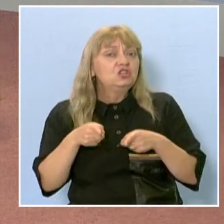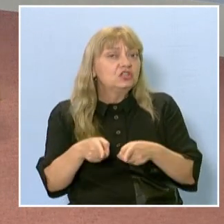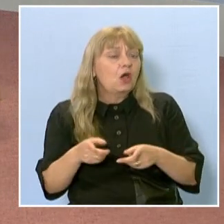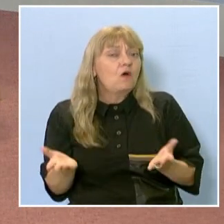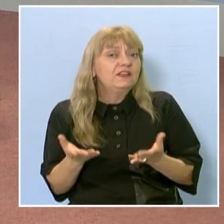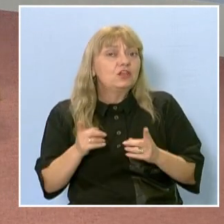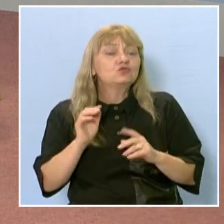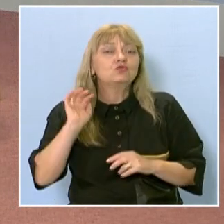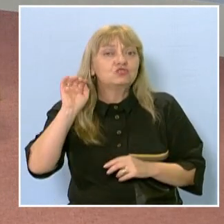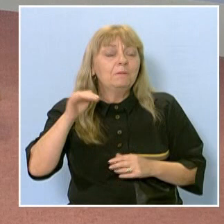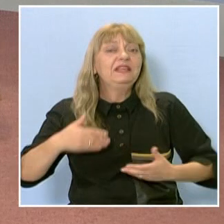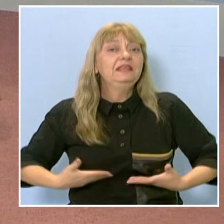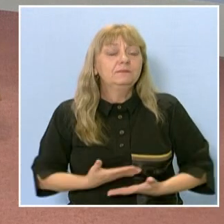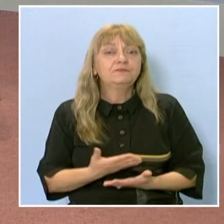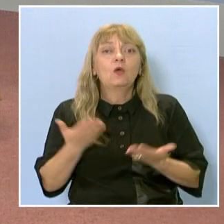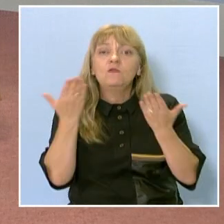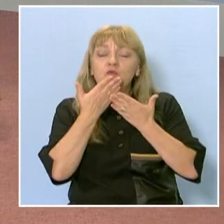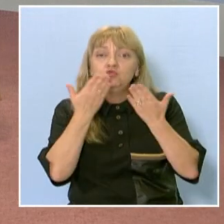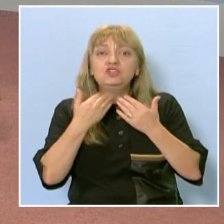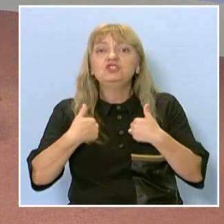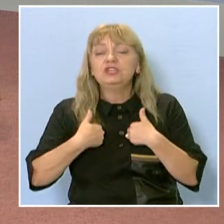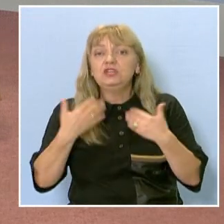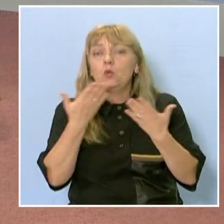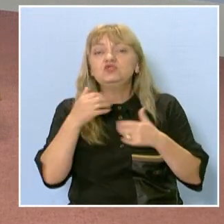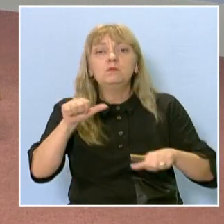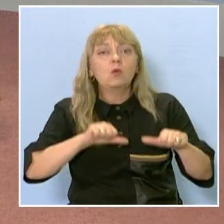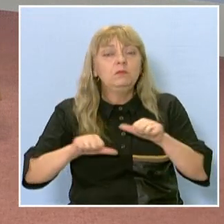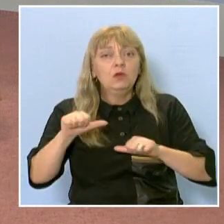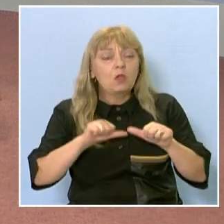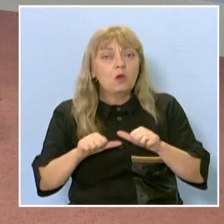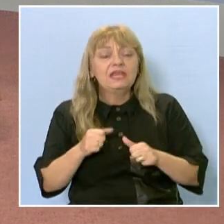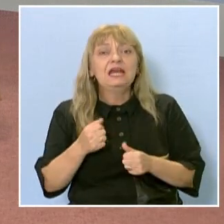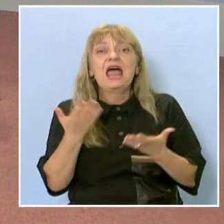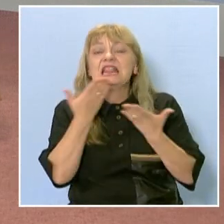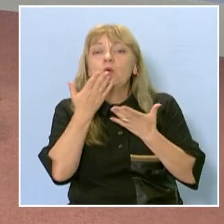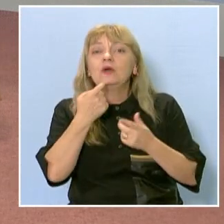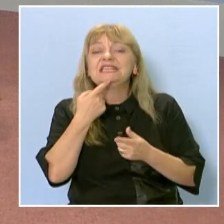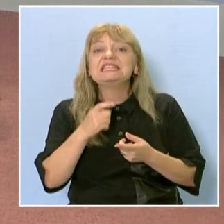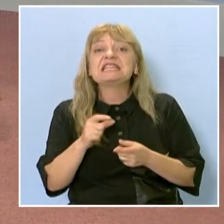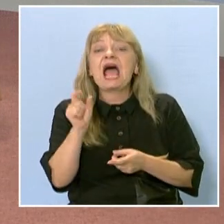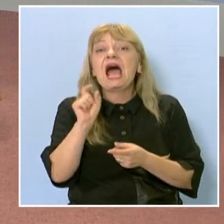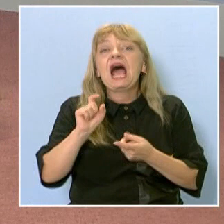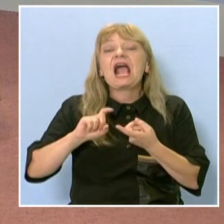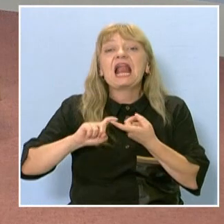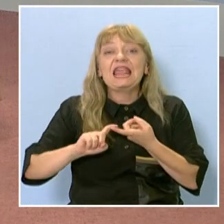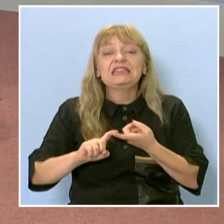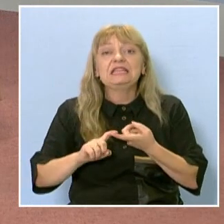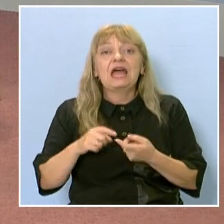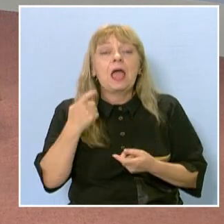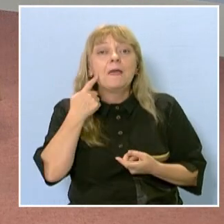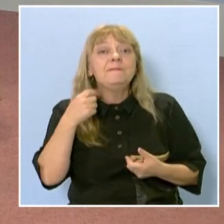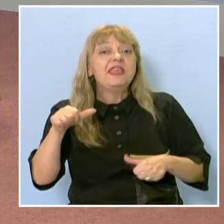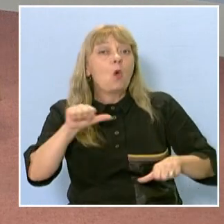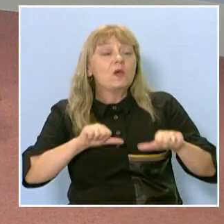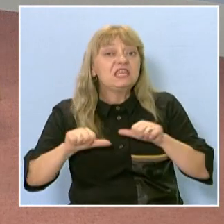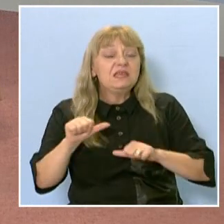В училище по биология учим по-скоро цитология, науката за клетката, биохимия, тези по-сложни